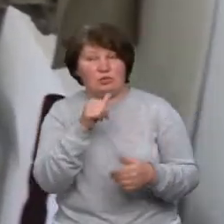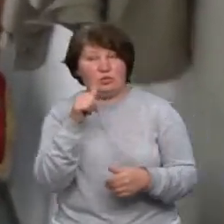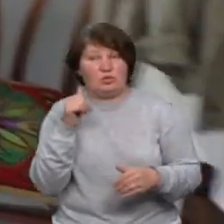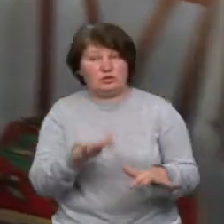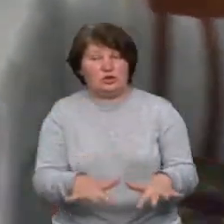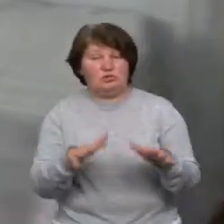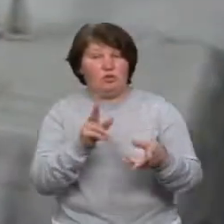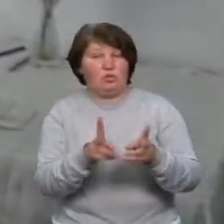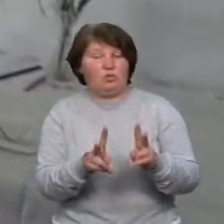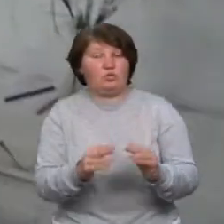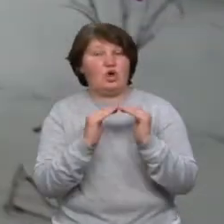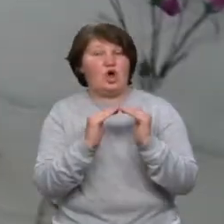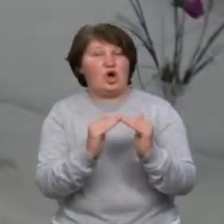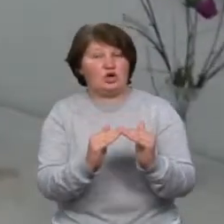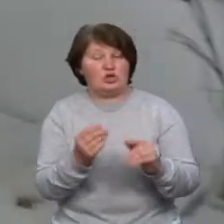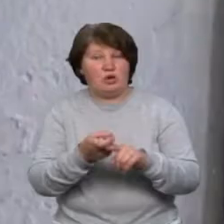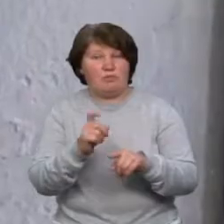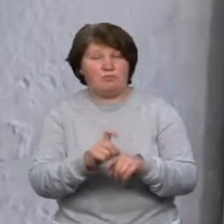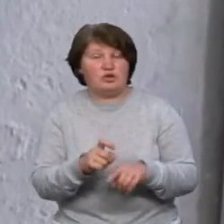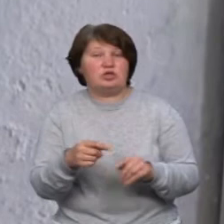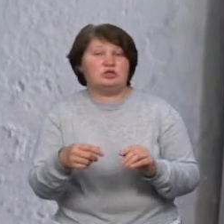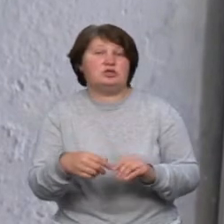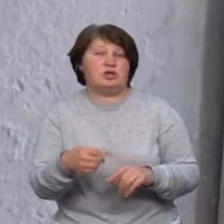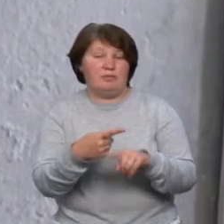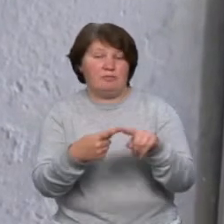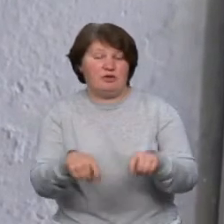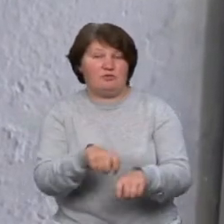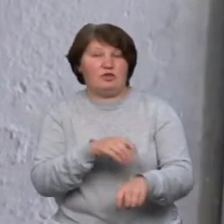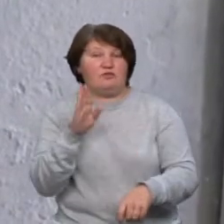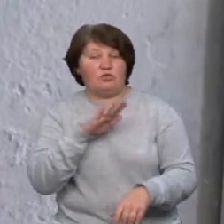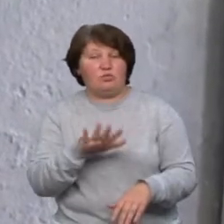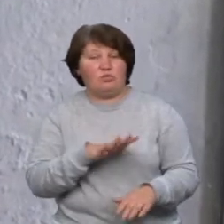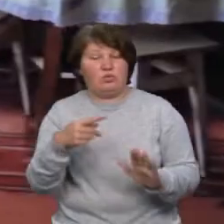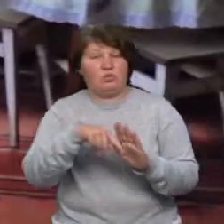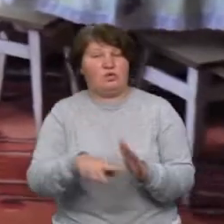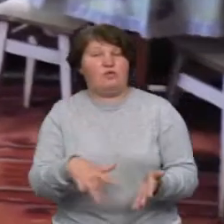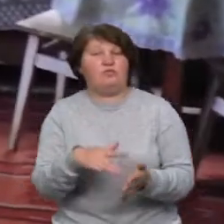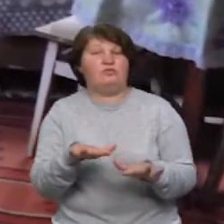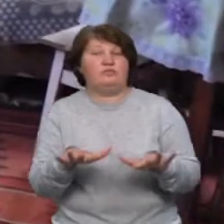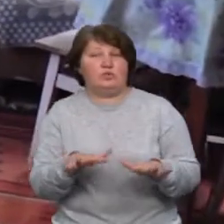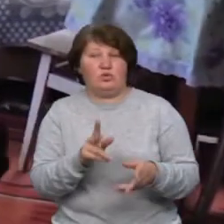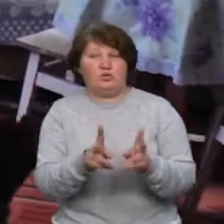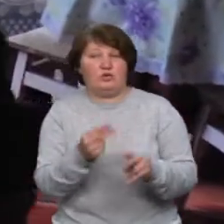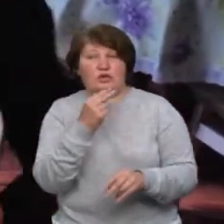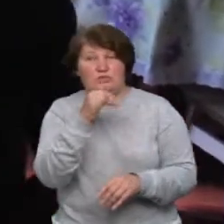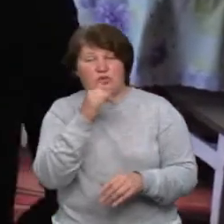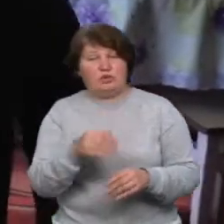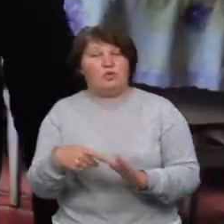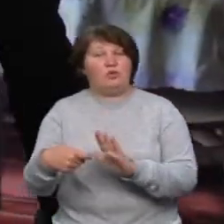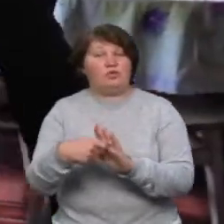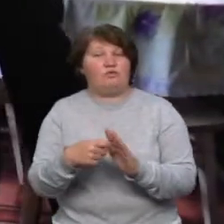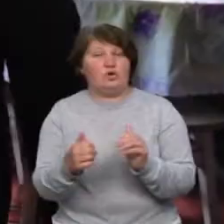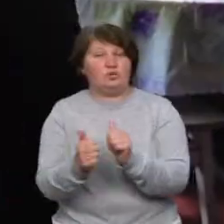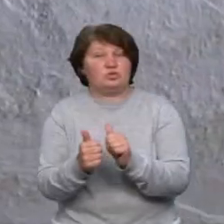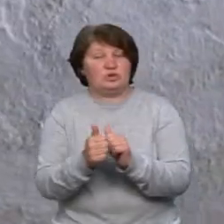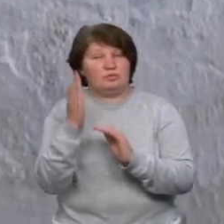кухню та гараж. Більше пів метра води трималося у будівлі місяць. Готувати їсти жінка не могла, каже, годували сусіди. Спала на другому